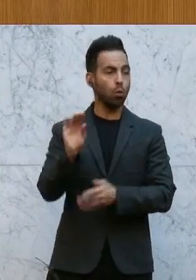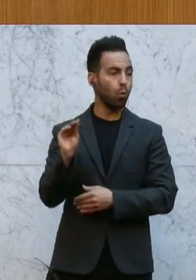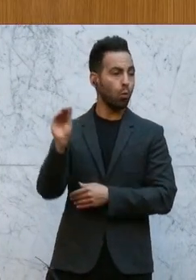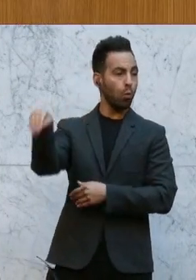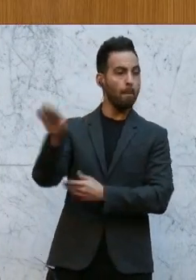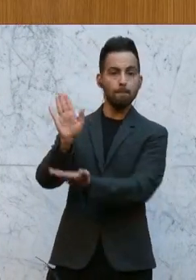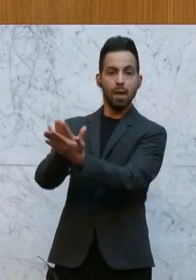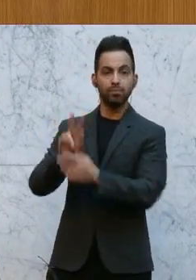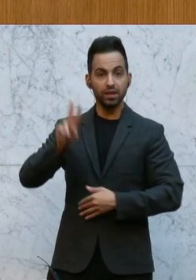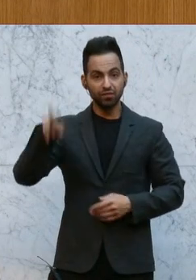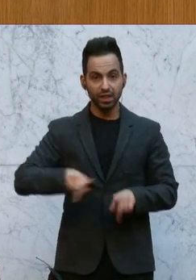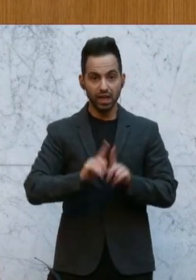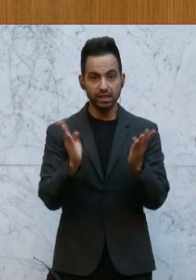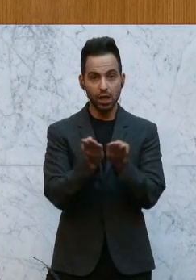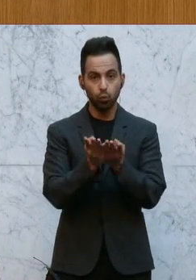Aber für die Wiener Zeitung,